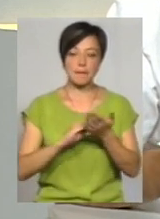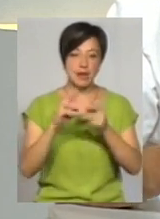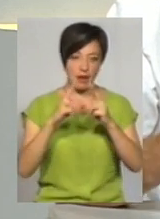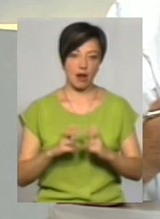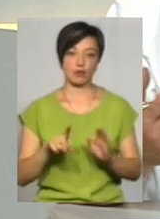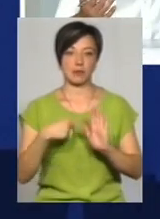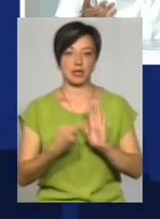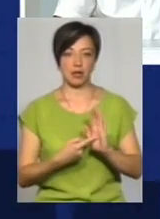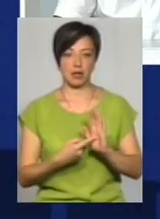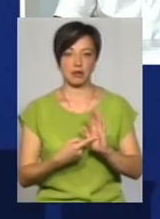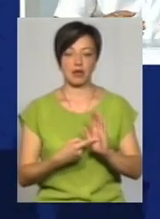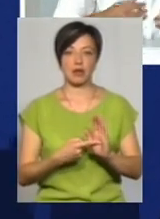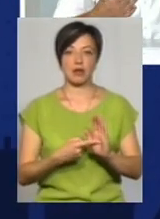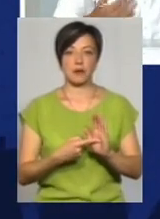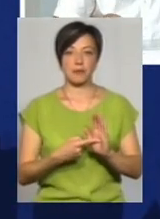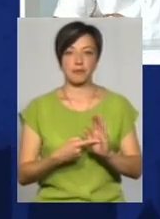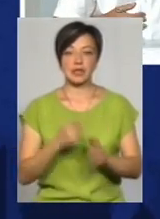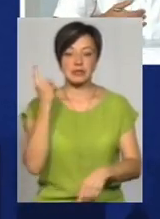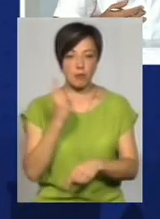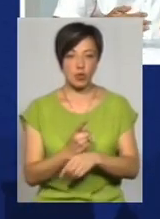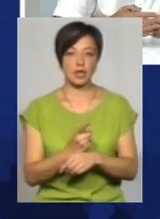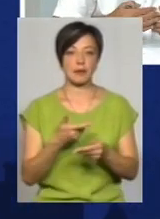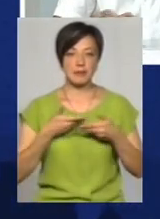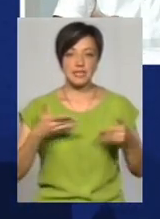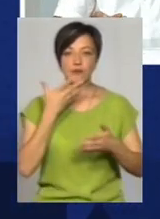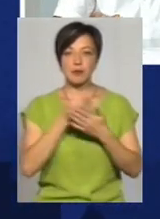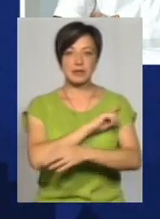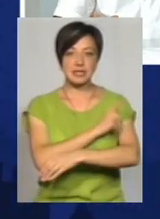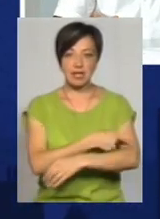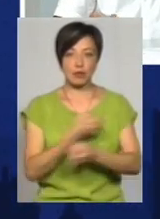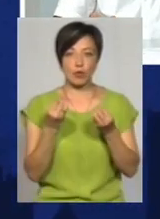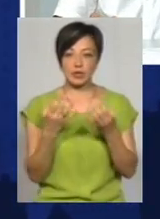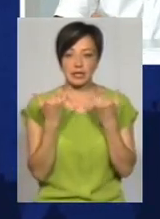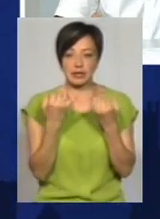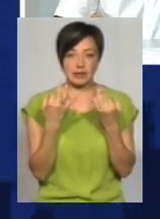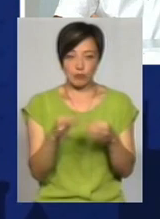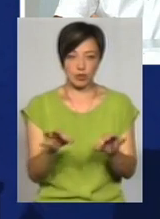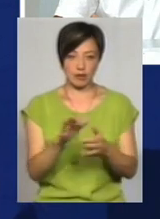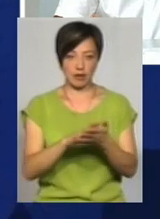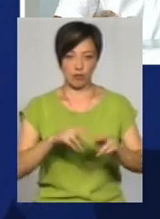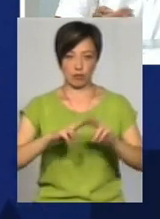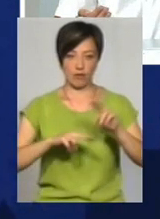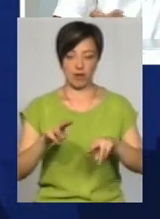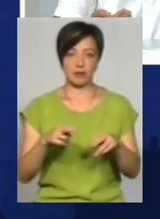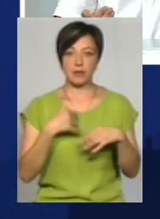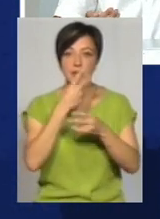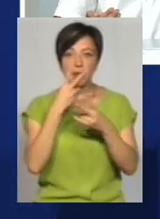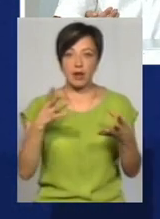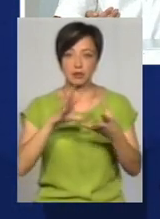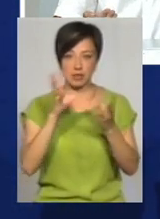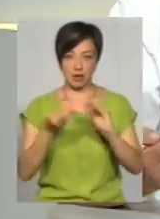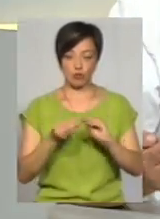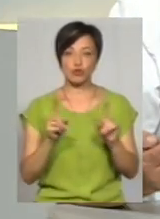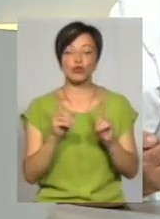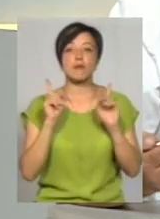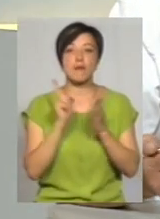питання, поставити на місце, заборонити. Ми своїми силами просто не пускаємо їх туди, не даємо далі будувати. Тому що ми не бачимо загалом,